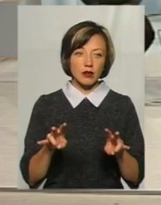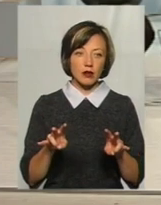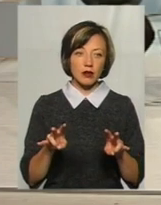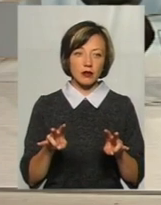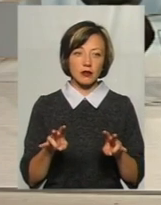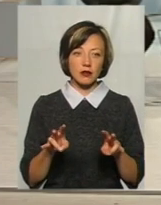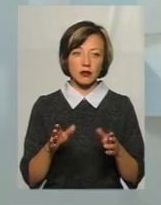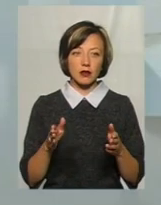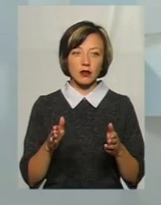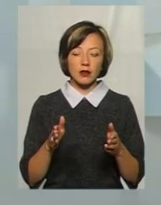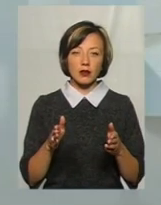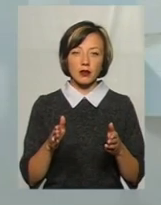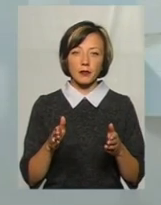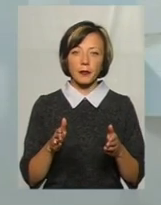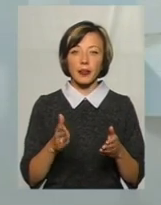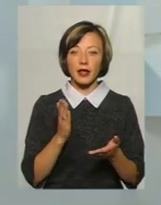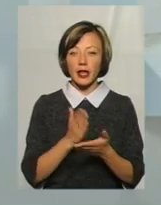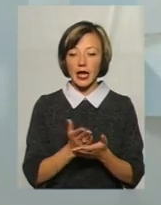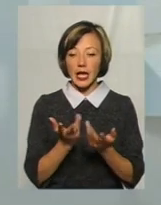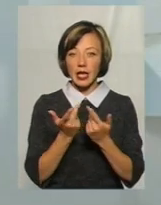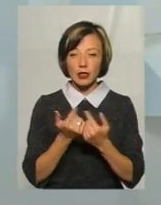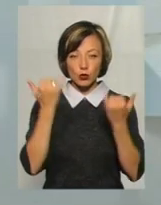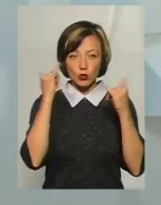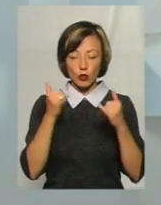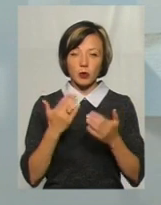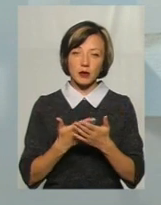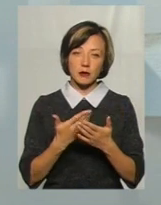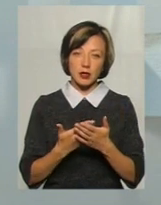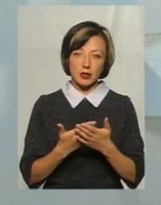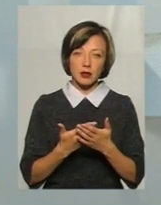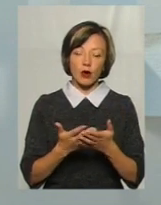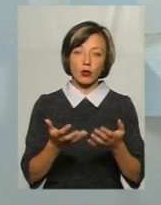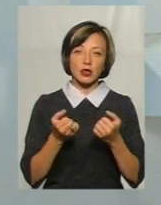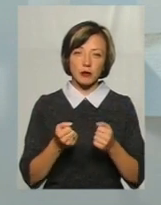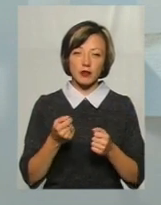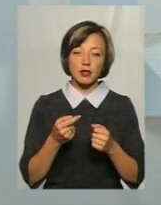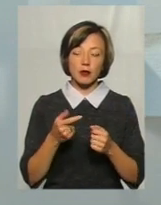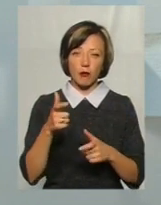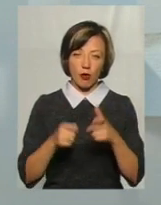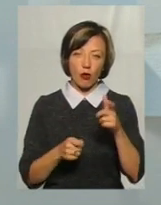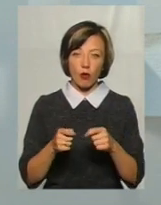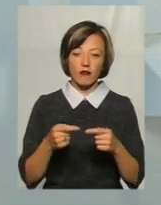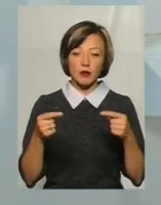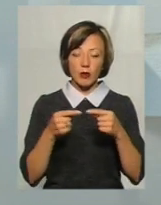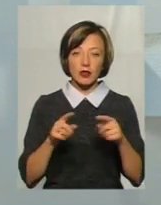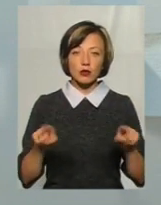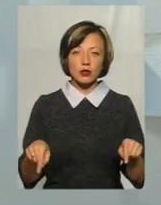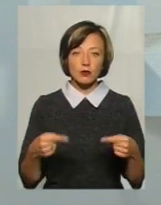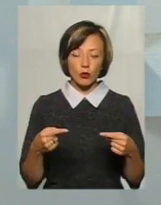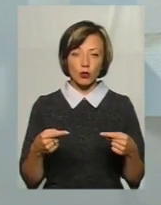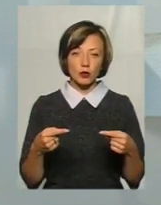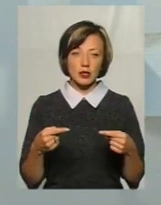Кількість худоби, яка дозволить, зокрема, корів отримувати. Потім, відповідно, створюється